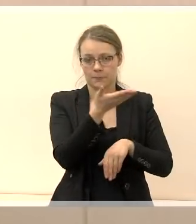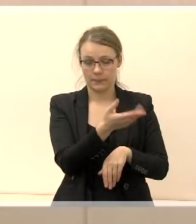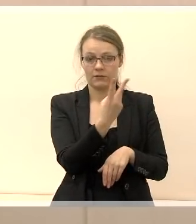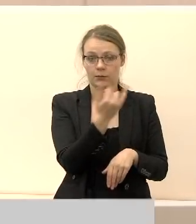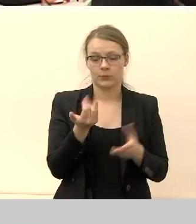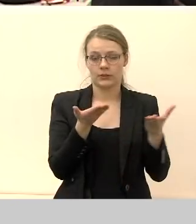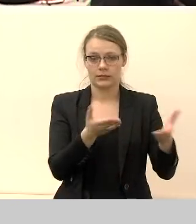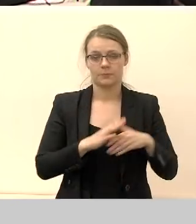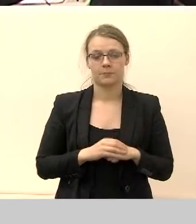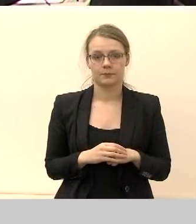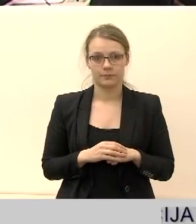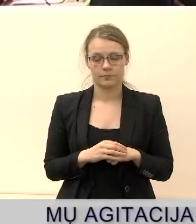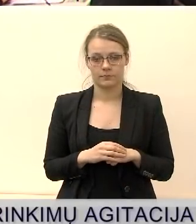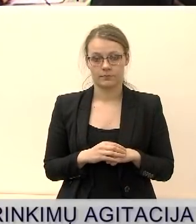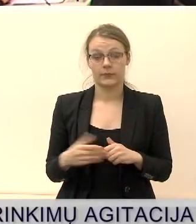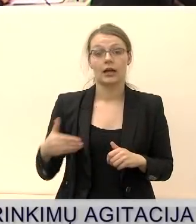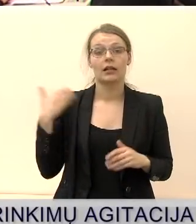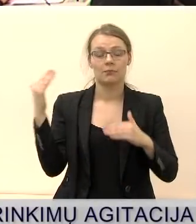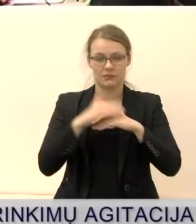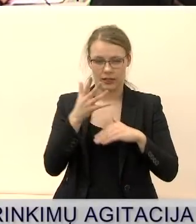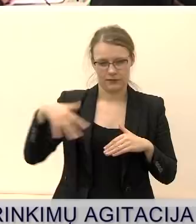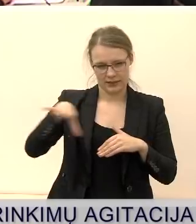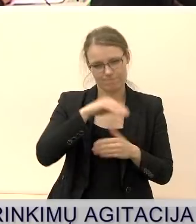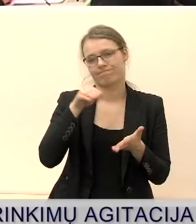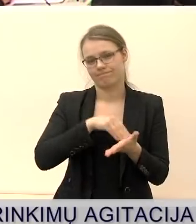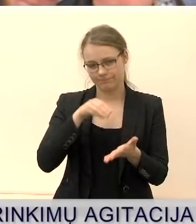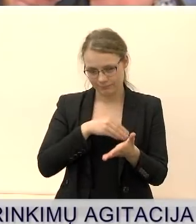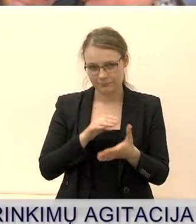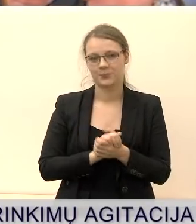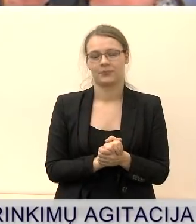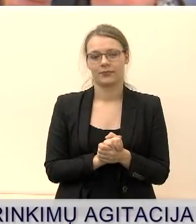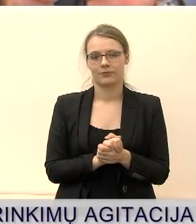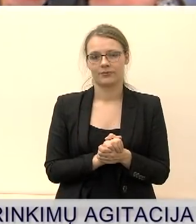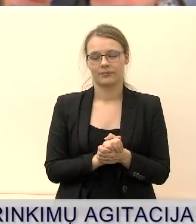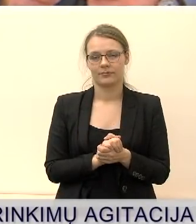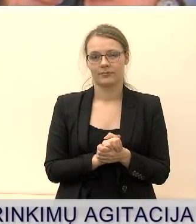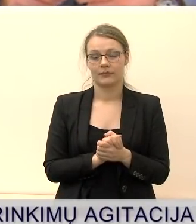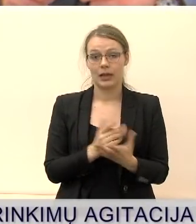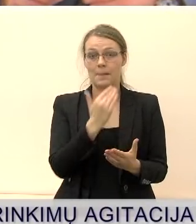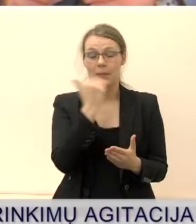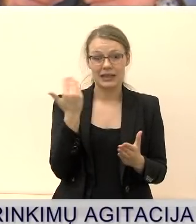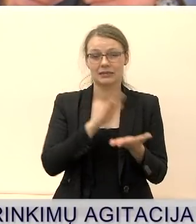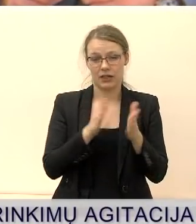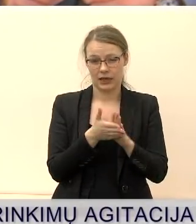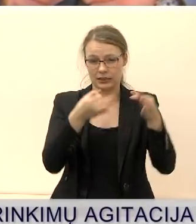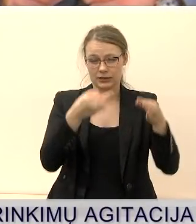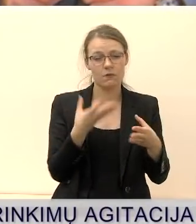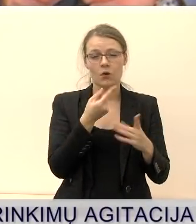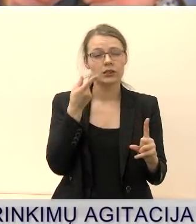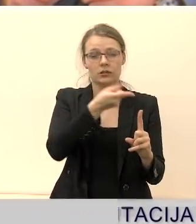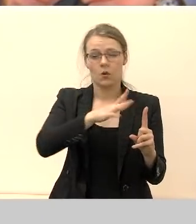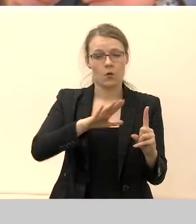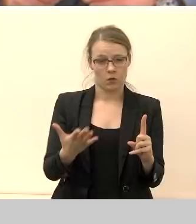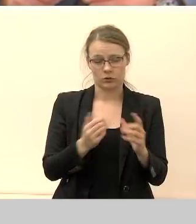dvi minutys. Labas vakaras visiems dar kartą. Partijos tvarka ir teisingumas tikslas